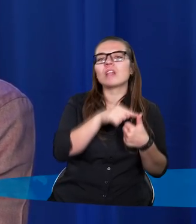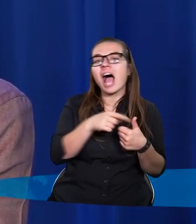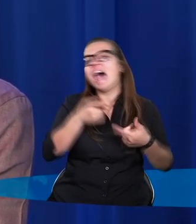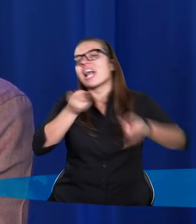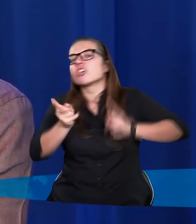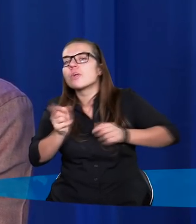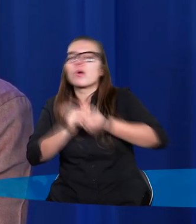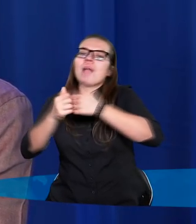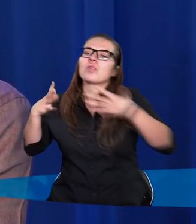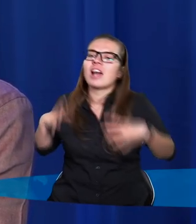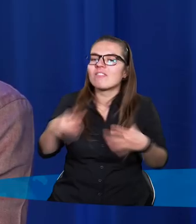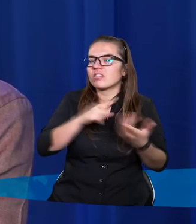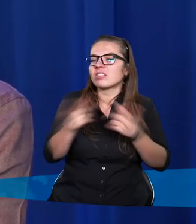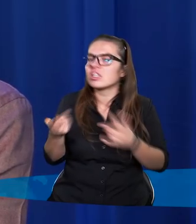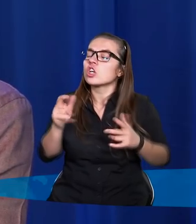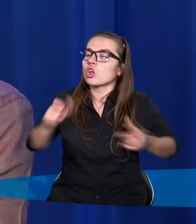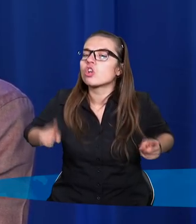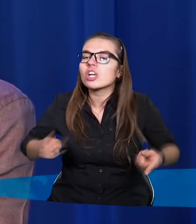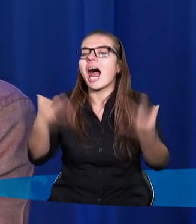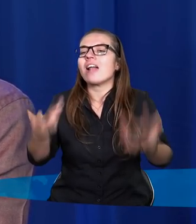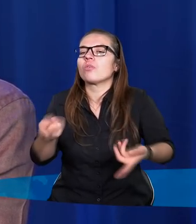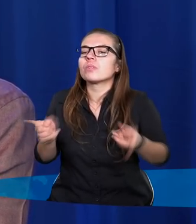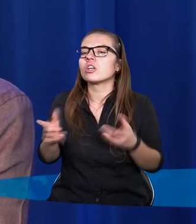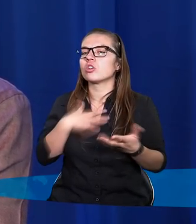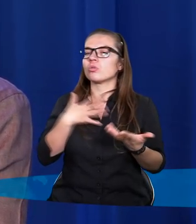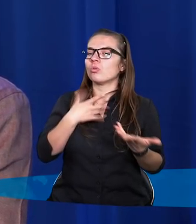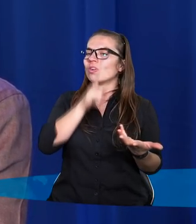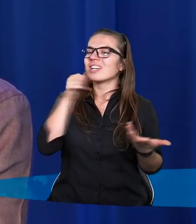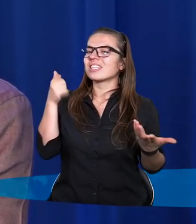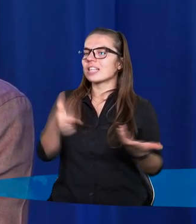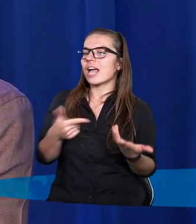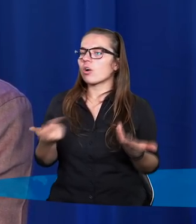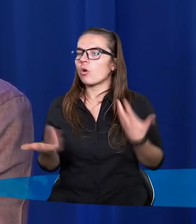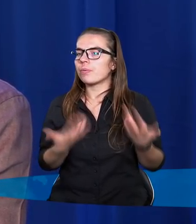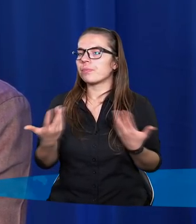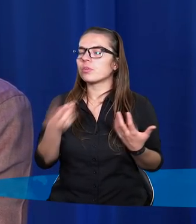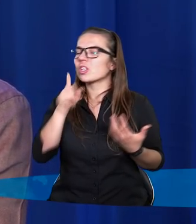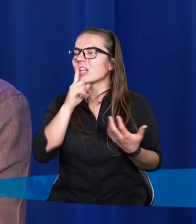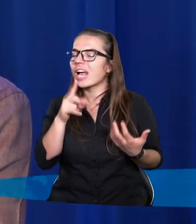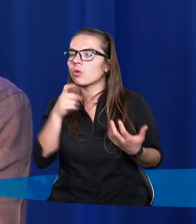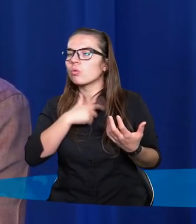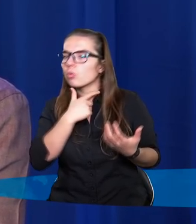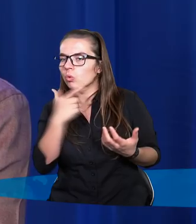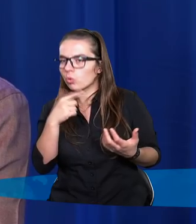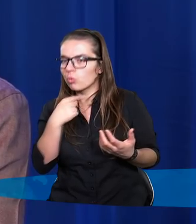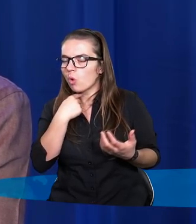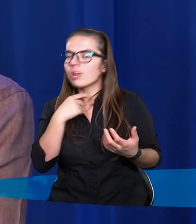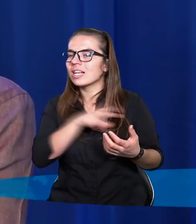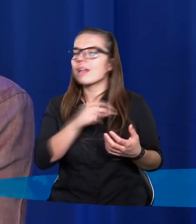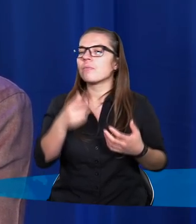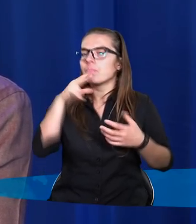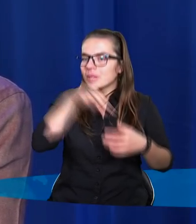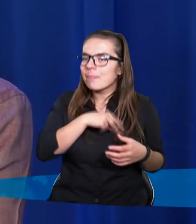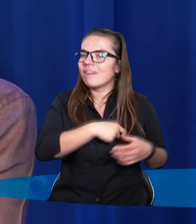bo ona zapowiada, że kiedy to zacznie się dziać, to ci ludzie, którzy tego subtelnego, cichego głosu, który przemawia do serc,